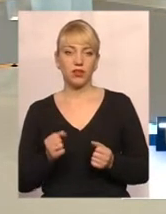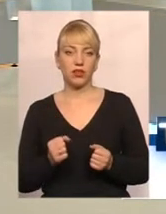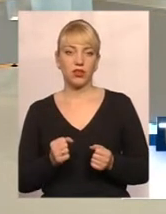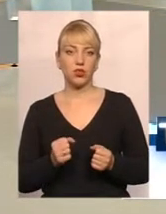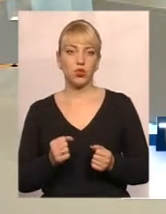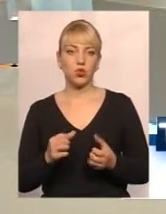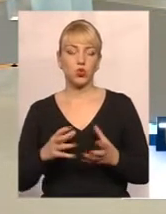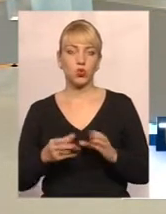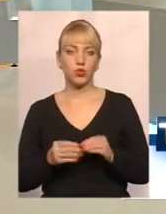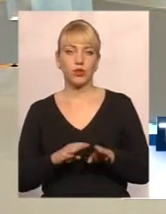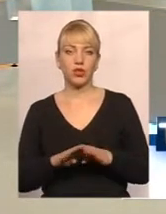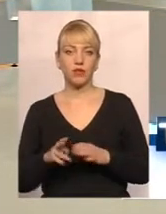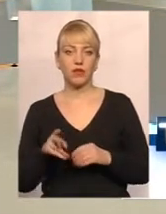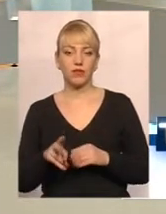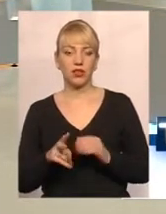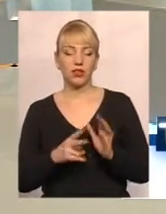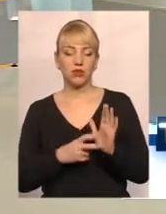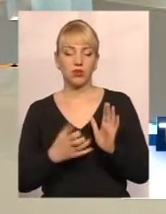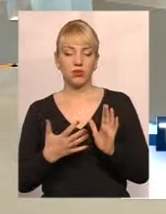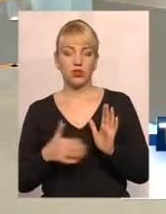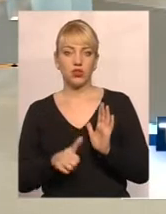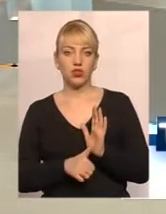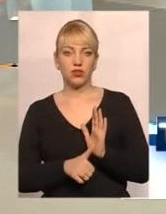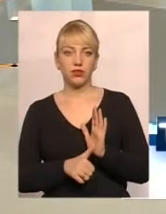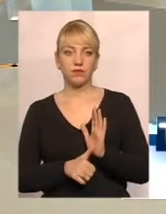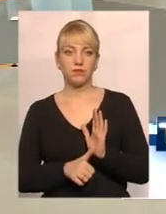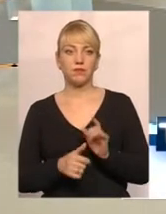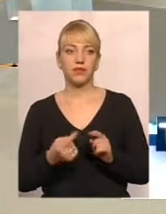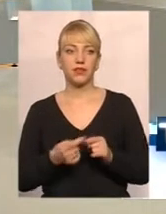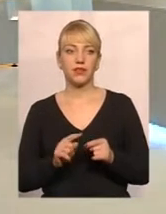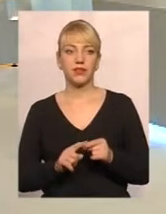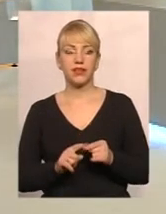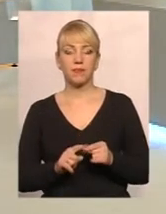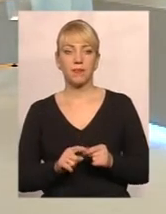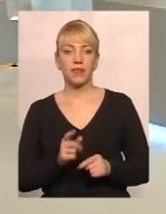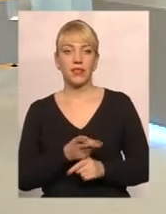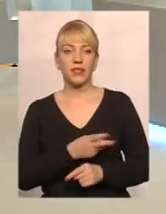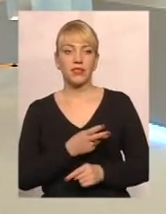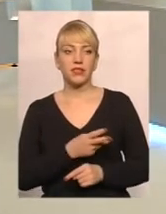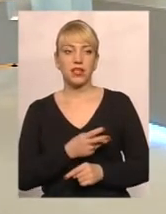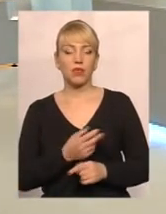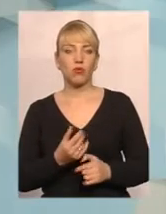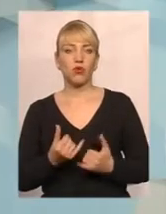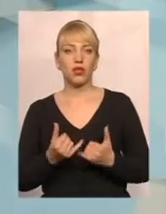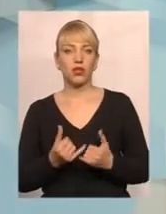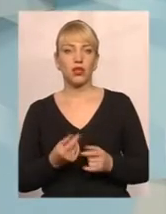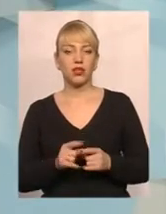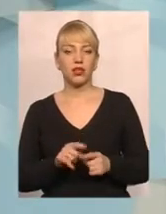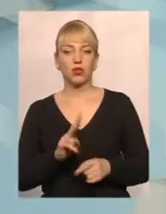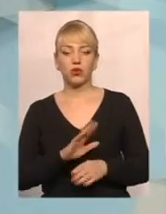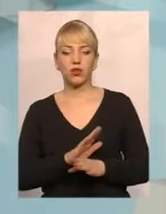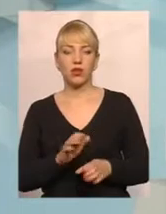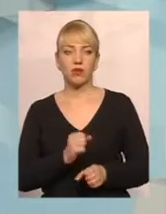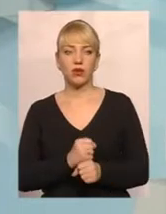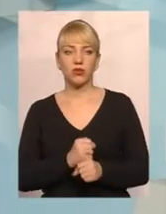на рівні 2756 гривень. Тобто, по суті, це свого роду стимул тим, хто не працює